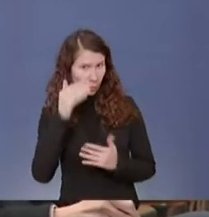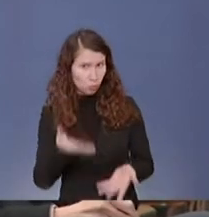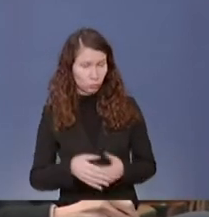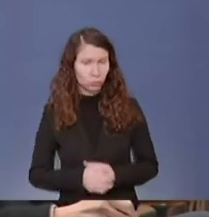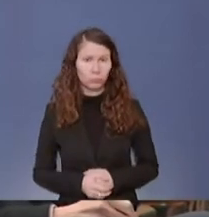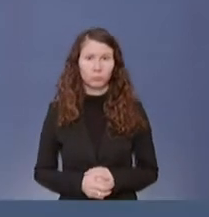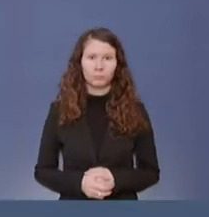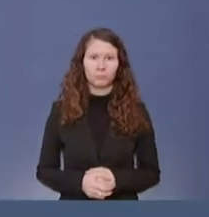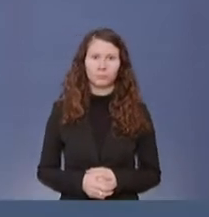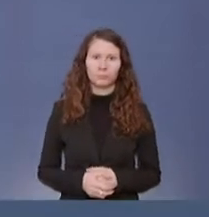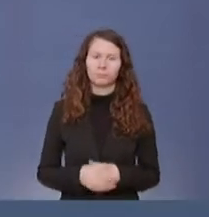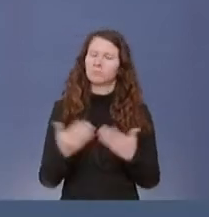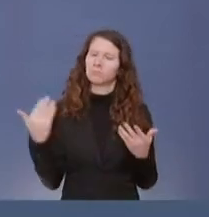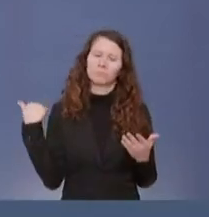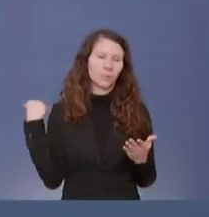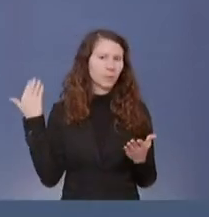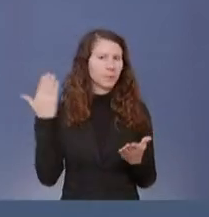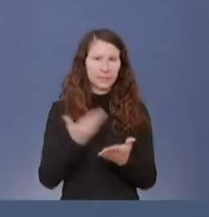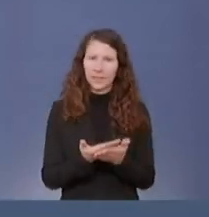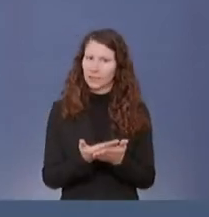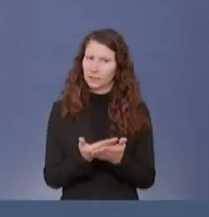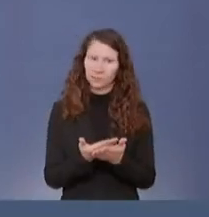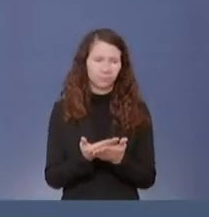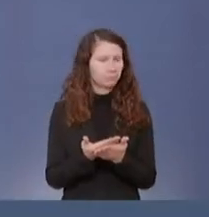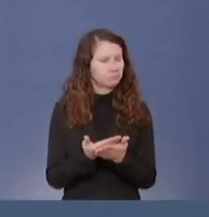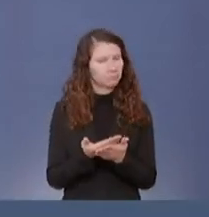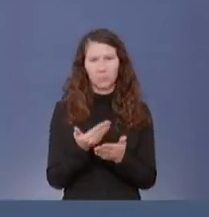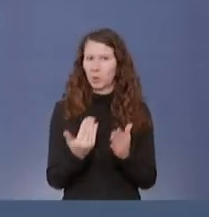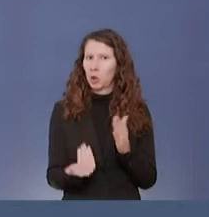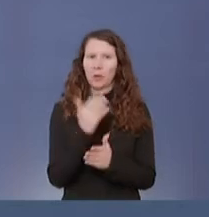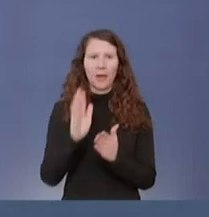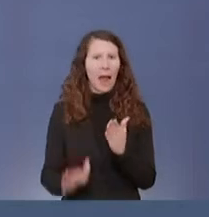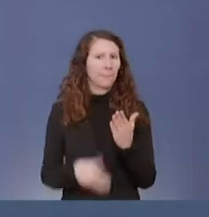Also bislang ist dazu noch kein weiteres Update geplant.